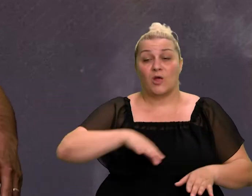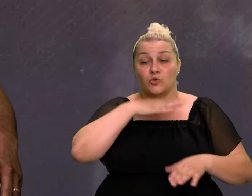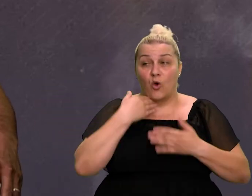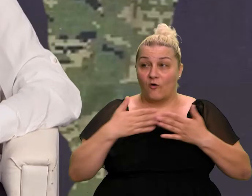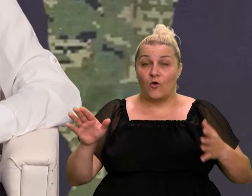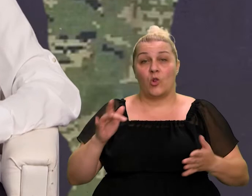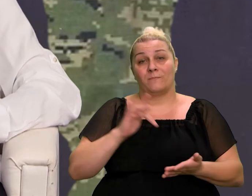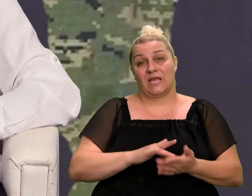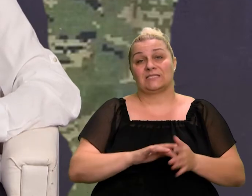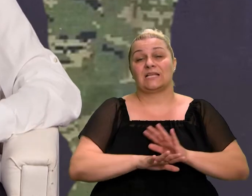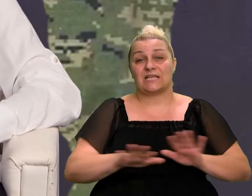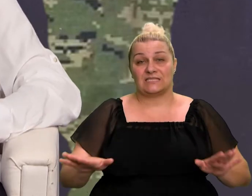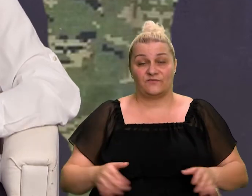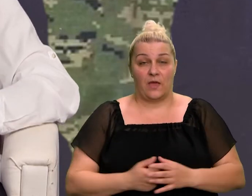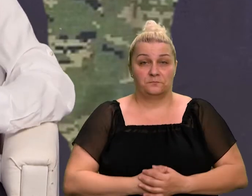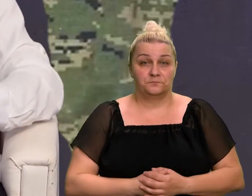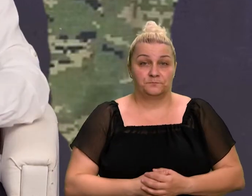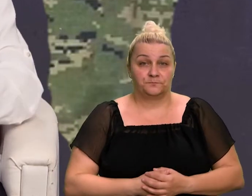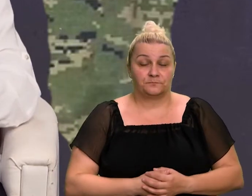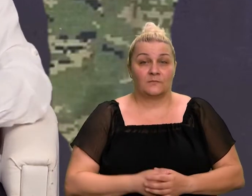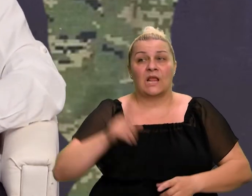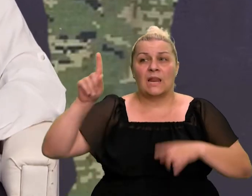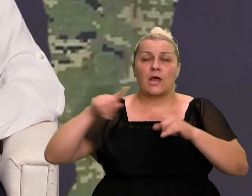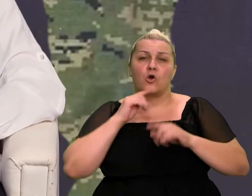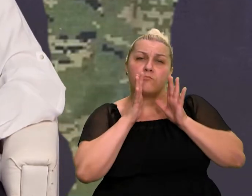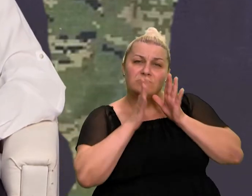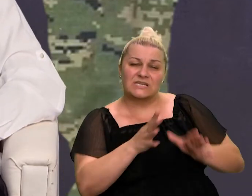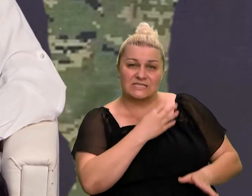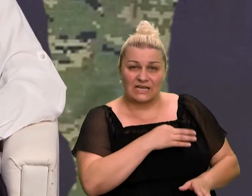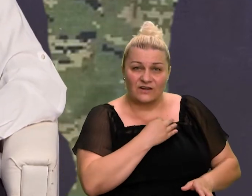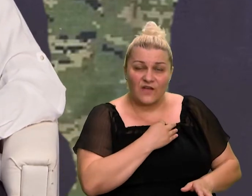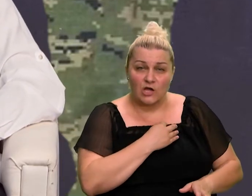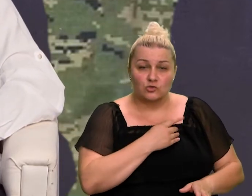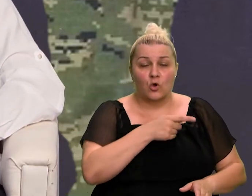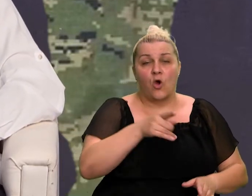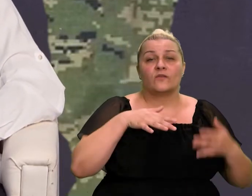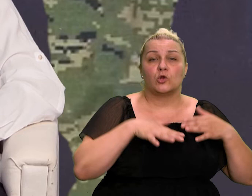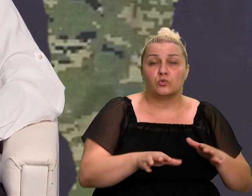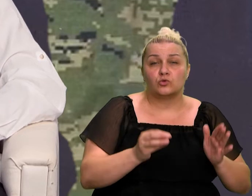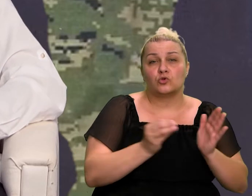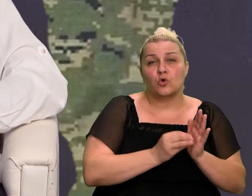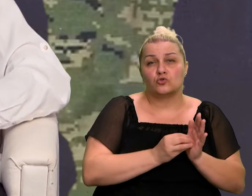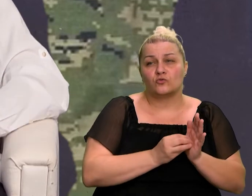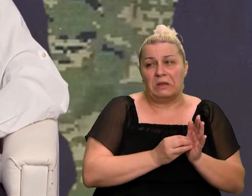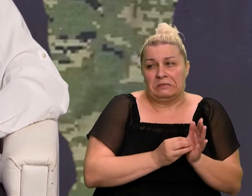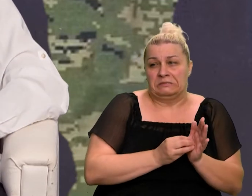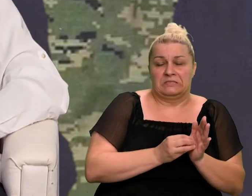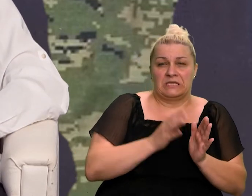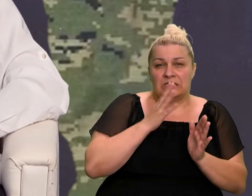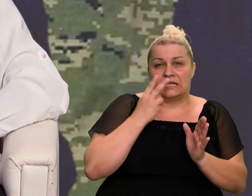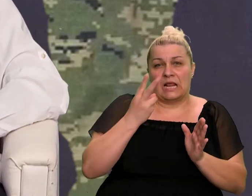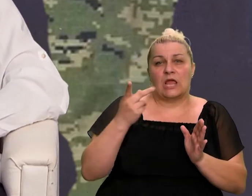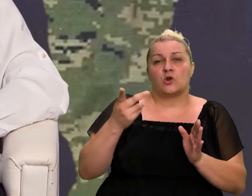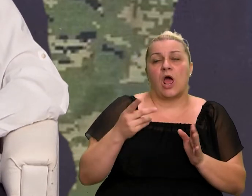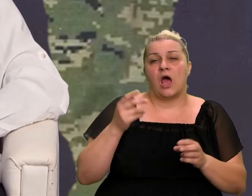nekakvi mrzitelji Hrvatske ili kako hoćete, ljudi koji sa još uvijek upitnicima gledaju na naš domovinski rat, na